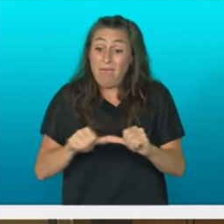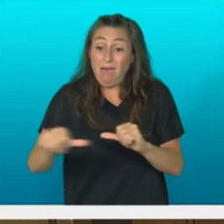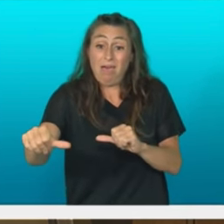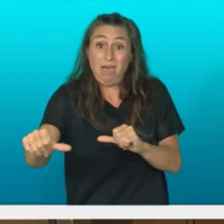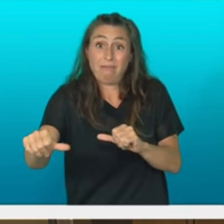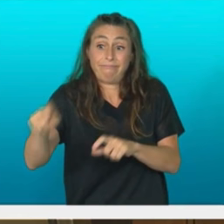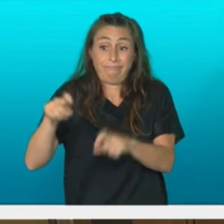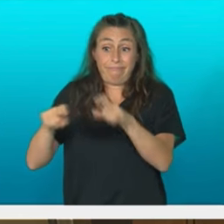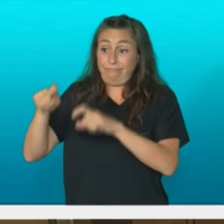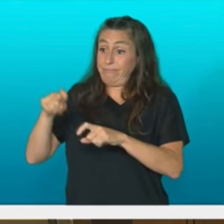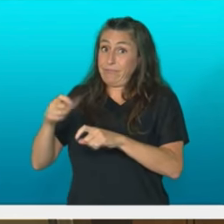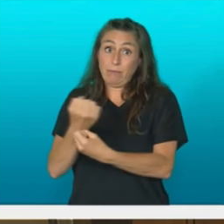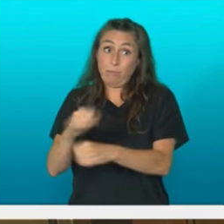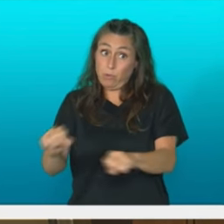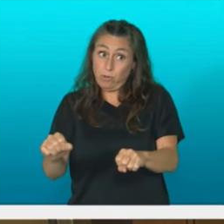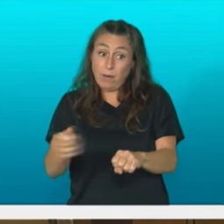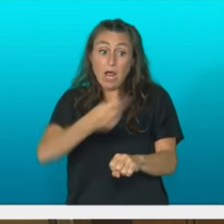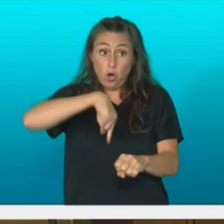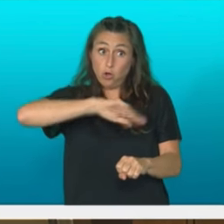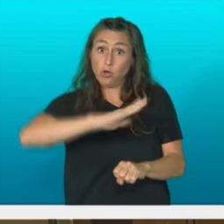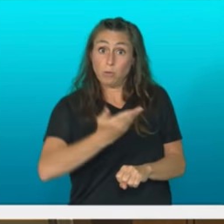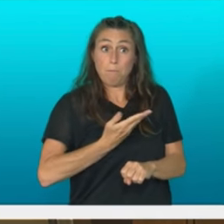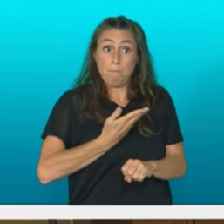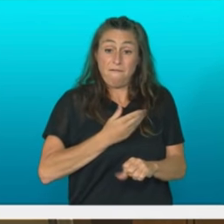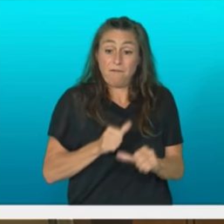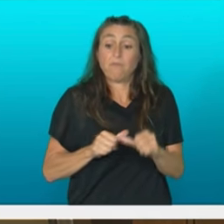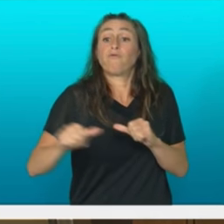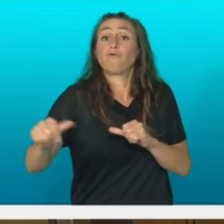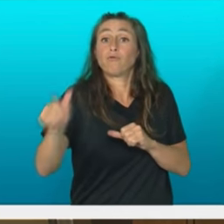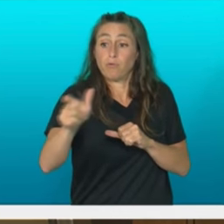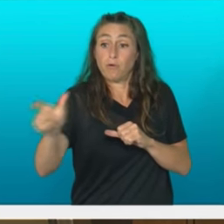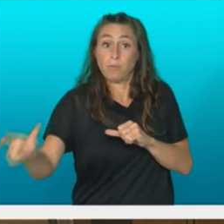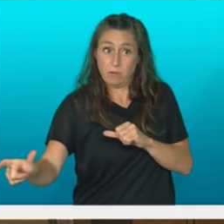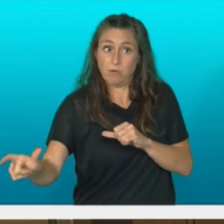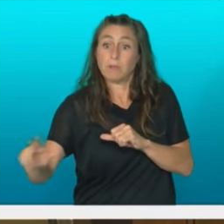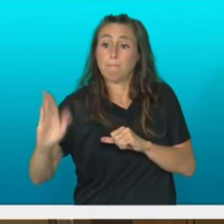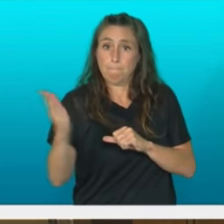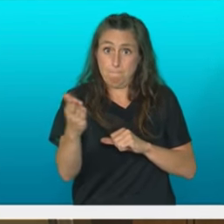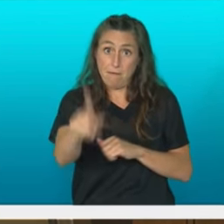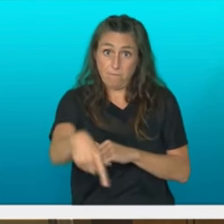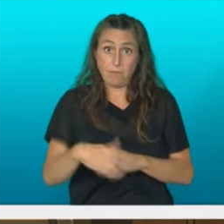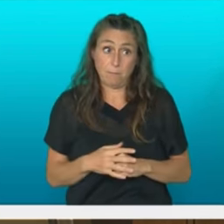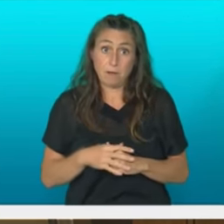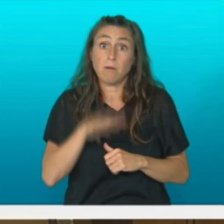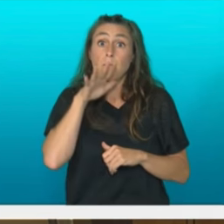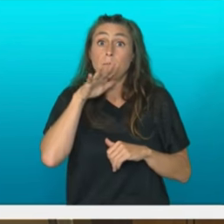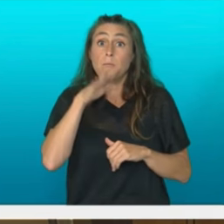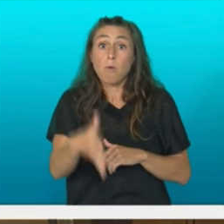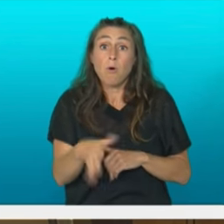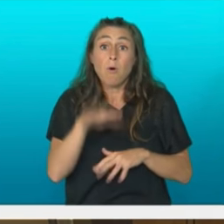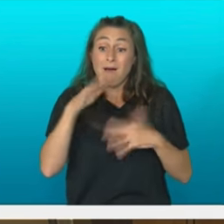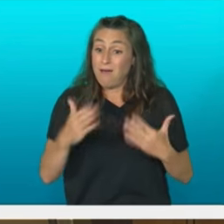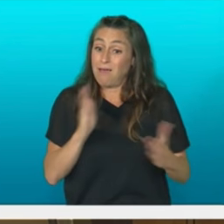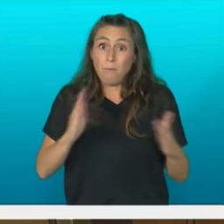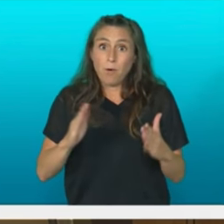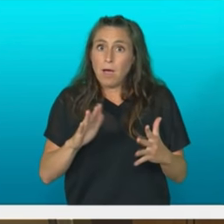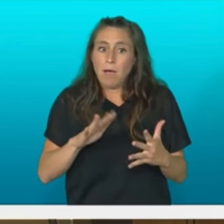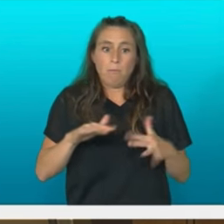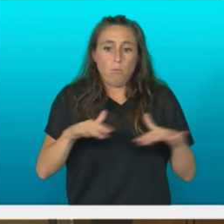gu bakarrik, gure ondoren goen etorkizuna dago jokoan. Den ari da mugitzen, den ari da